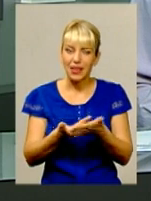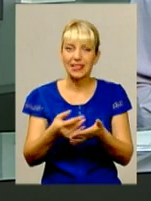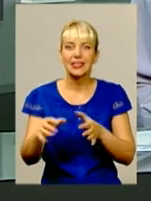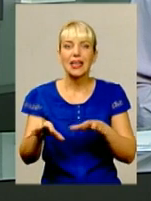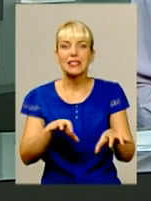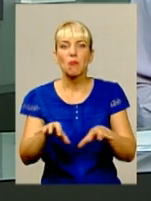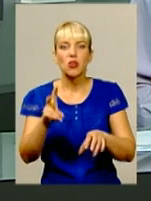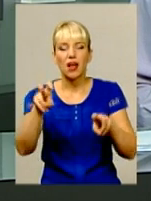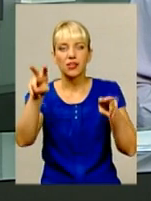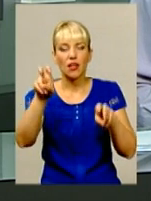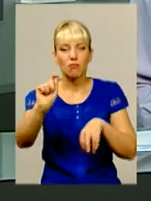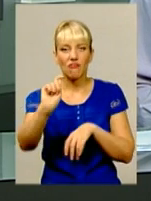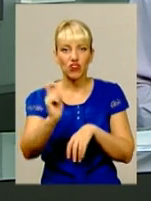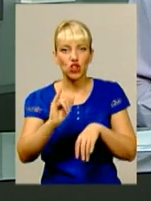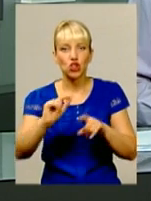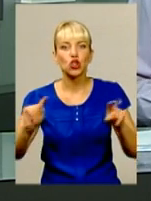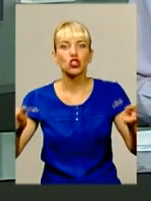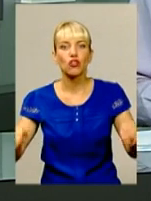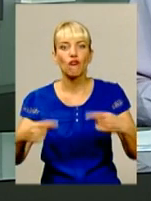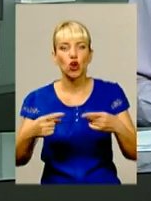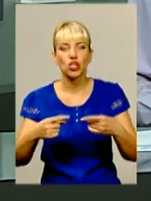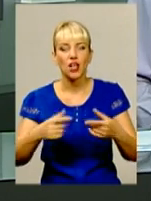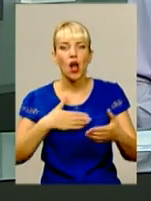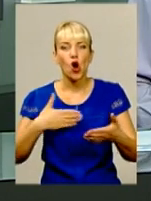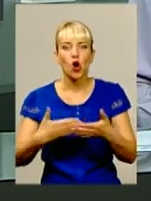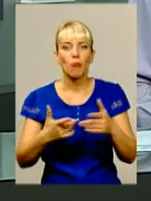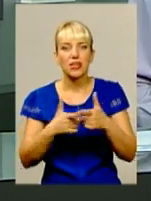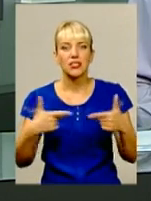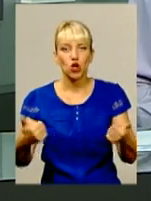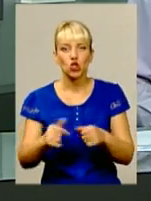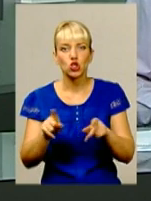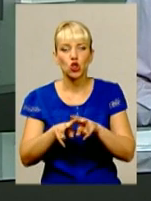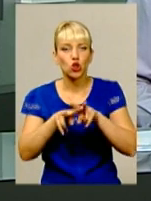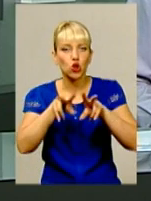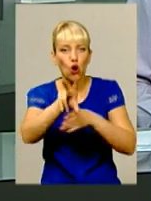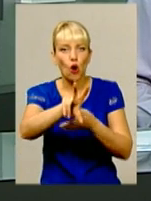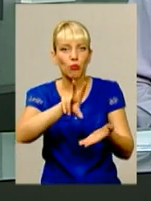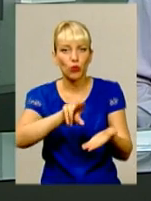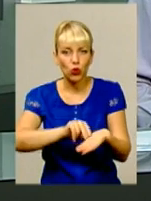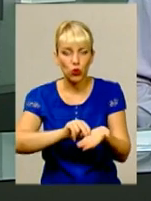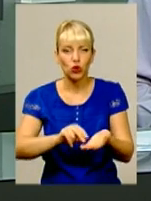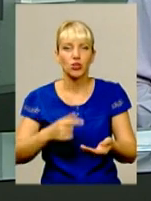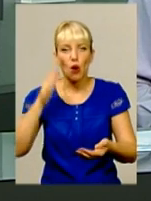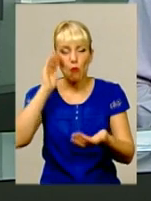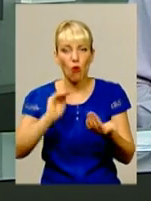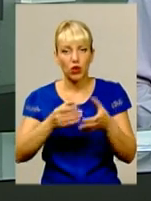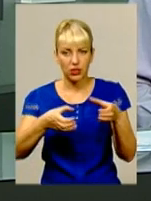війни та створення громадських організацій, що дублюють назву політичної партії. Чи вірять пересічні краяни у гучні обіцянки,